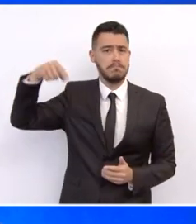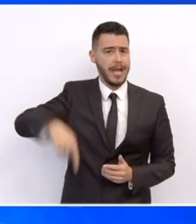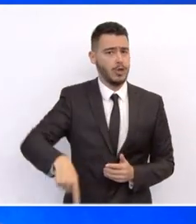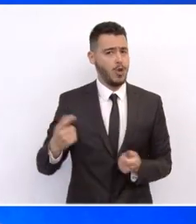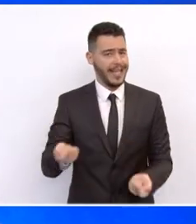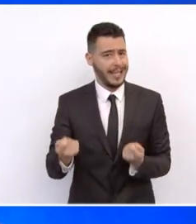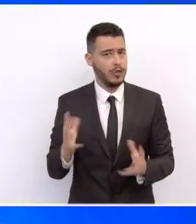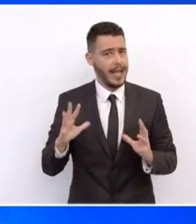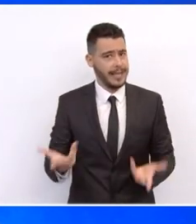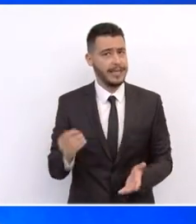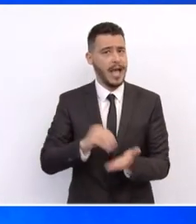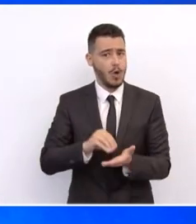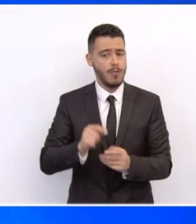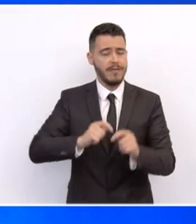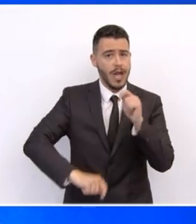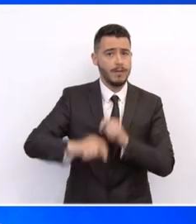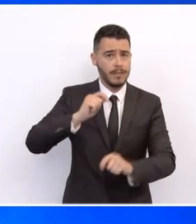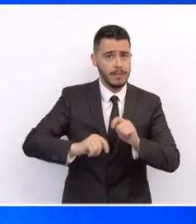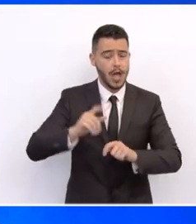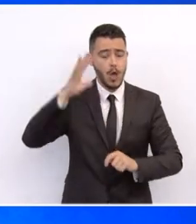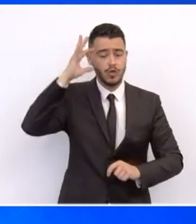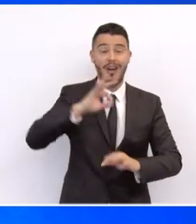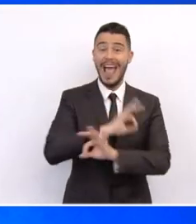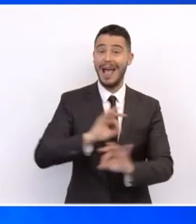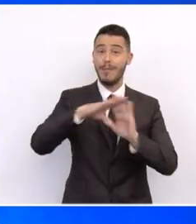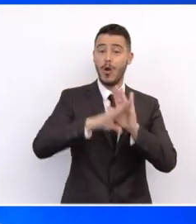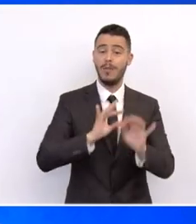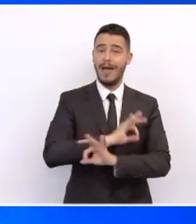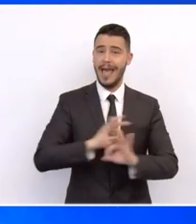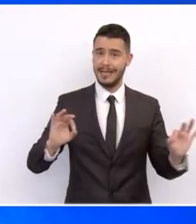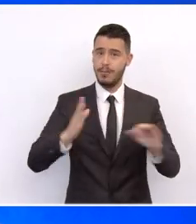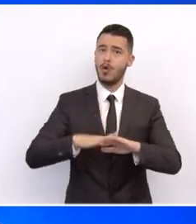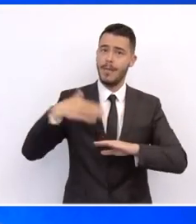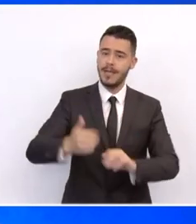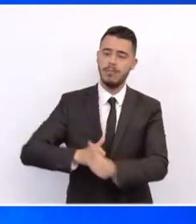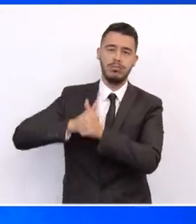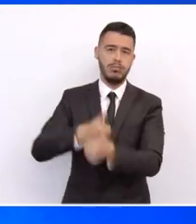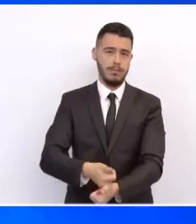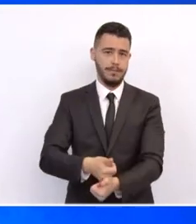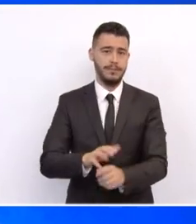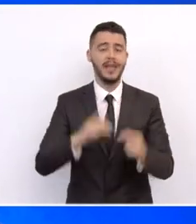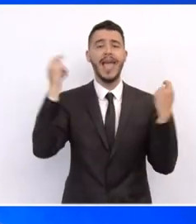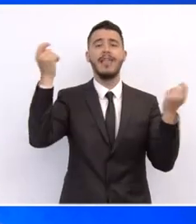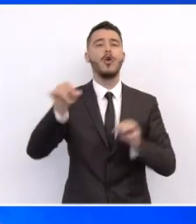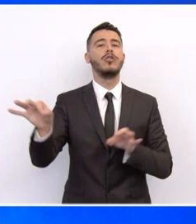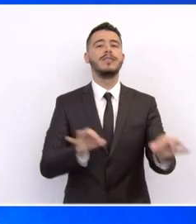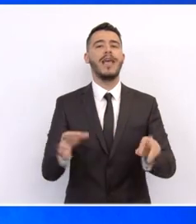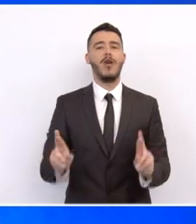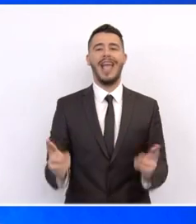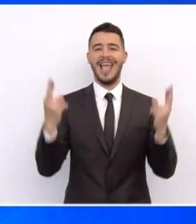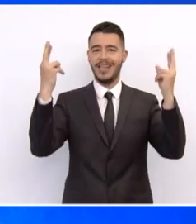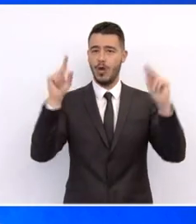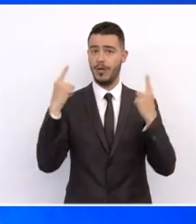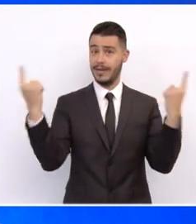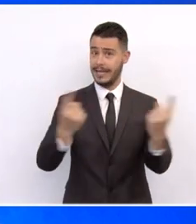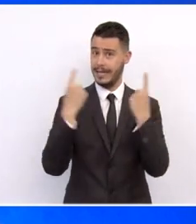στο τελικό στάδιο του σχεδιασμού τους για να ξεκινήσει η υλοποίηση τους. Αναφέρον δεικτικά το Εθνικό Σχέδιο για την Ενέργεια και το Κλίμα, το